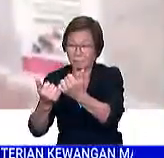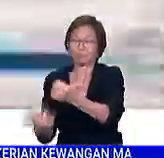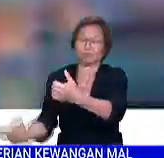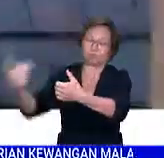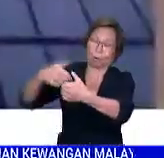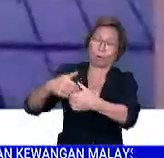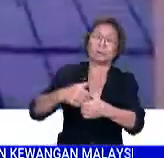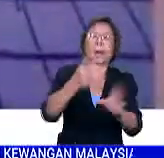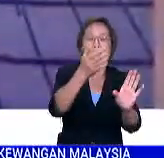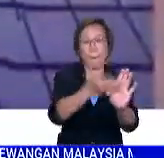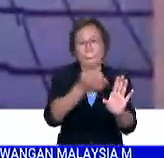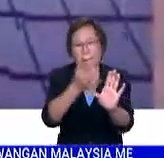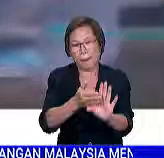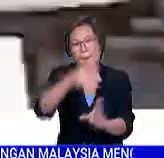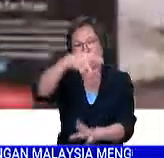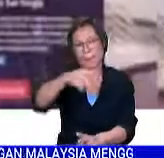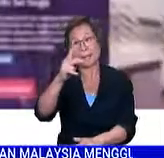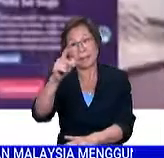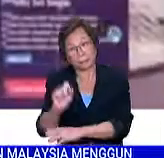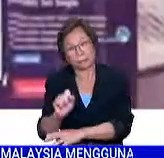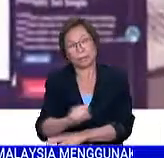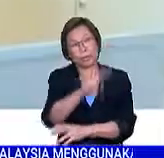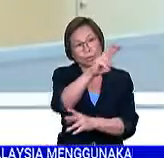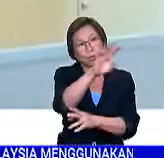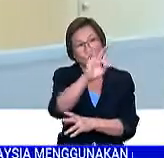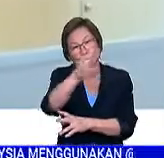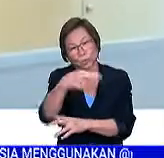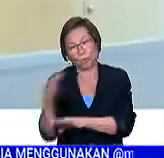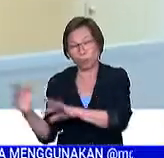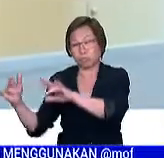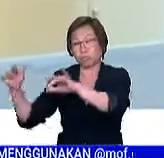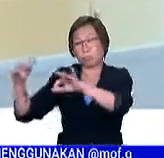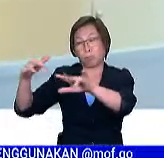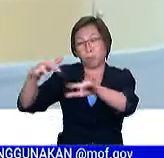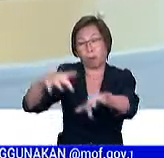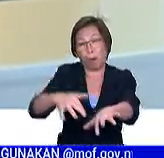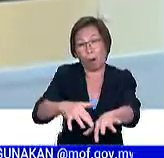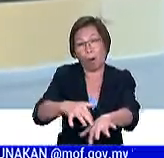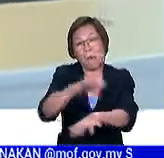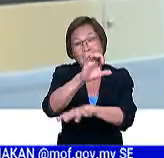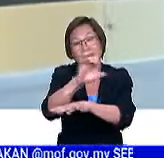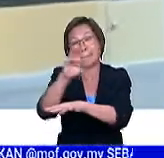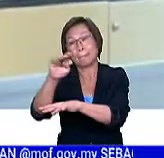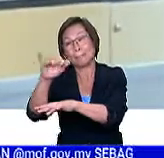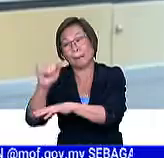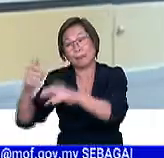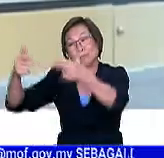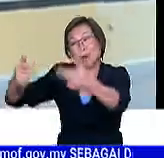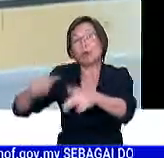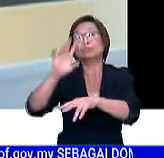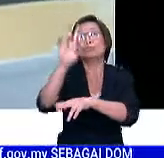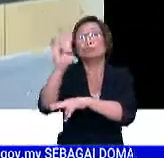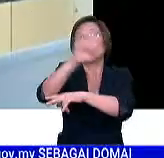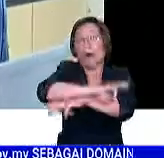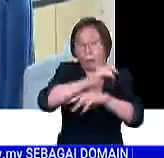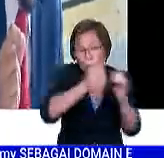institusi kewangan berkaitan PKS. 29,000 pengunjung maya e-pameran telah direkodkan sepanjang tujuh hari penganjuran.